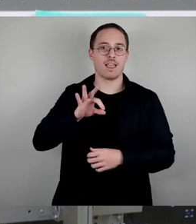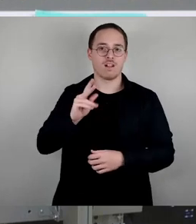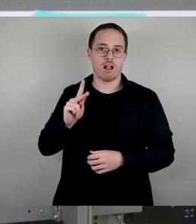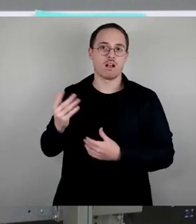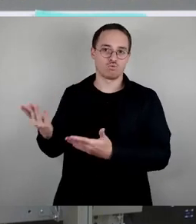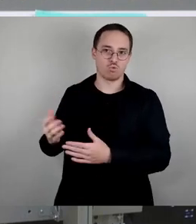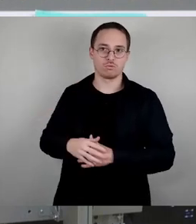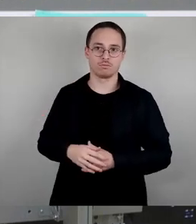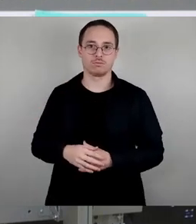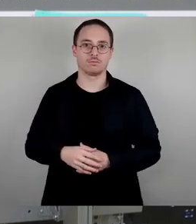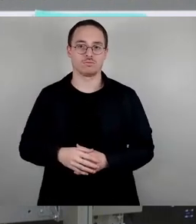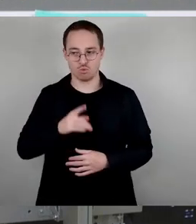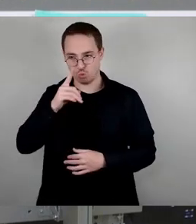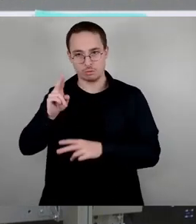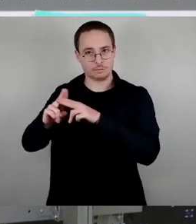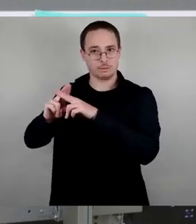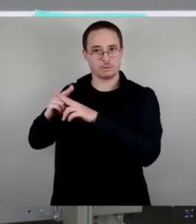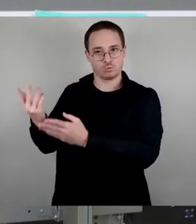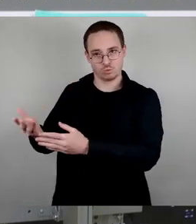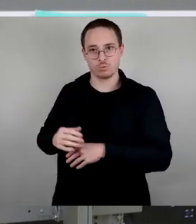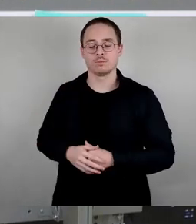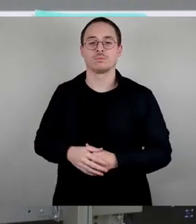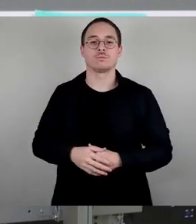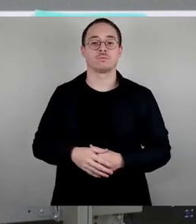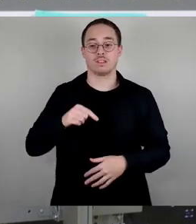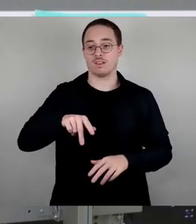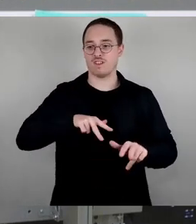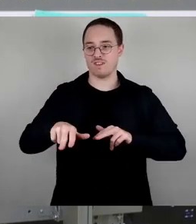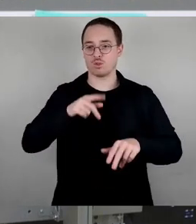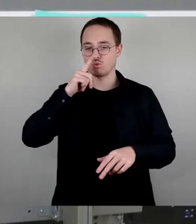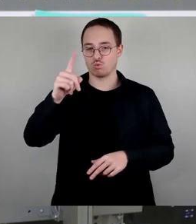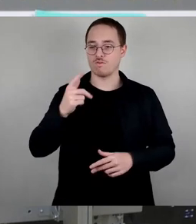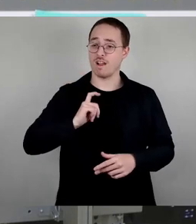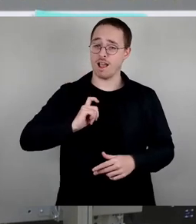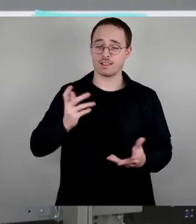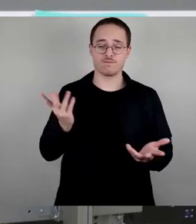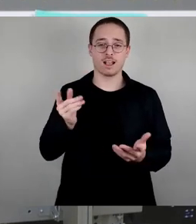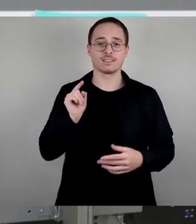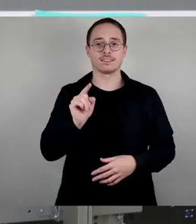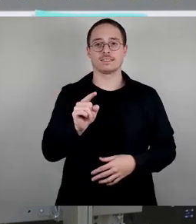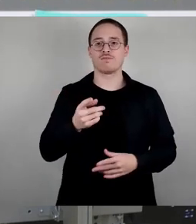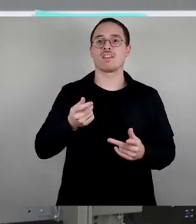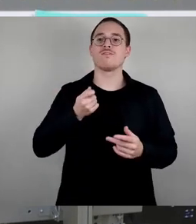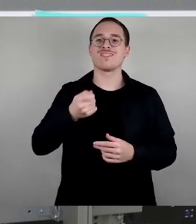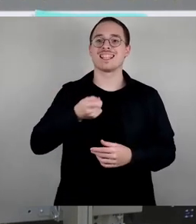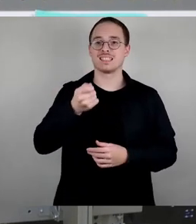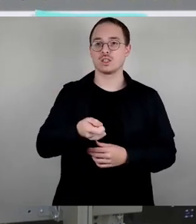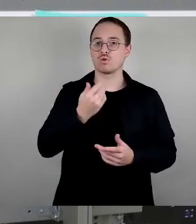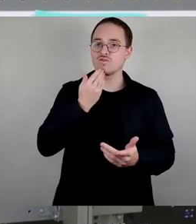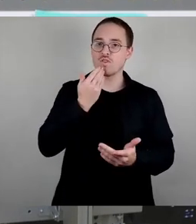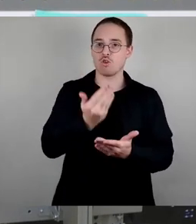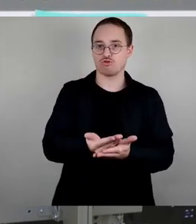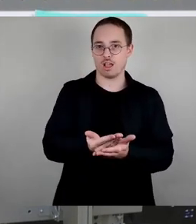nur noch den Finanzierungsvorschlag, da wir ja wissen, es ist genug Geld da, es muss nur